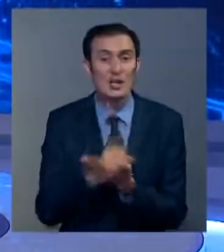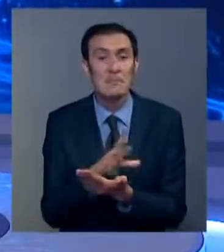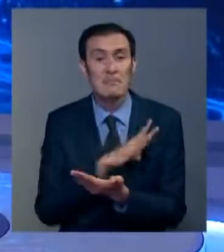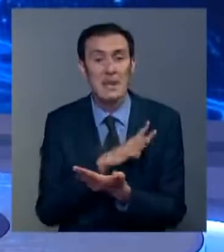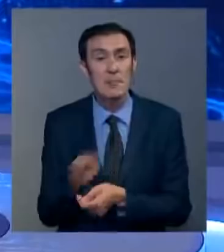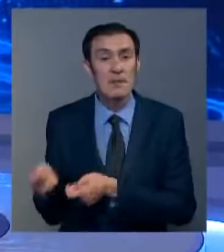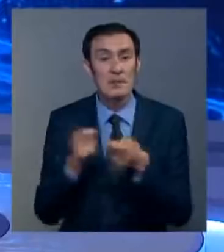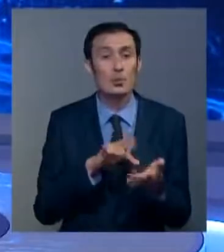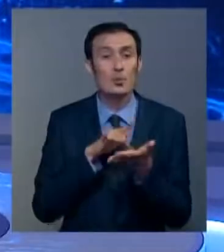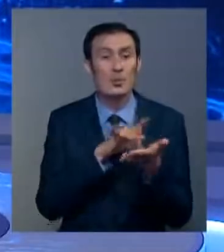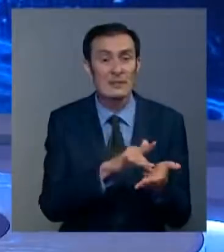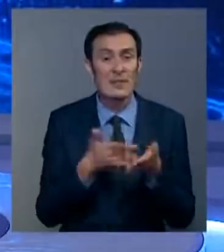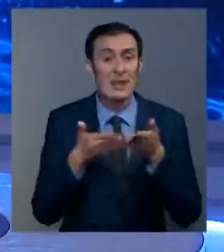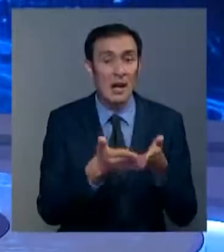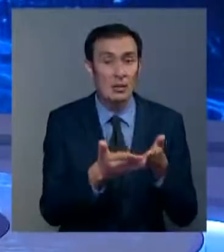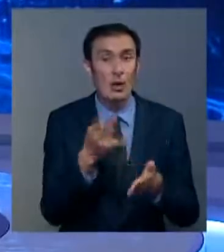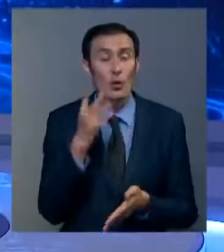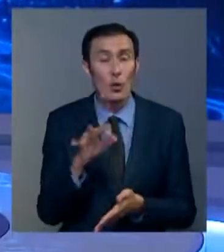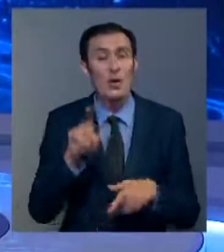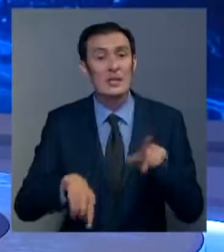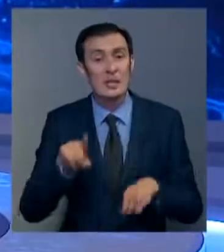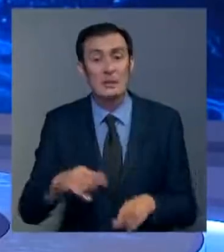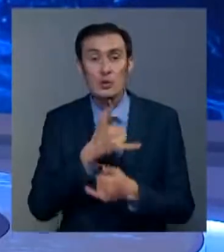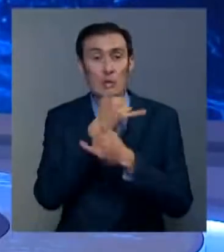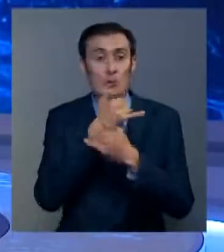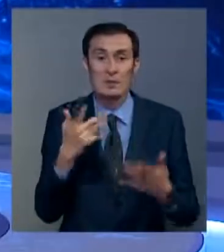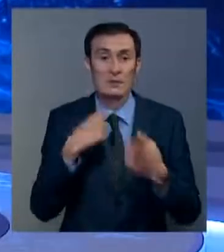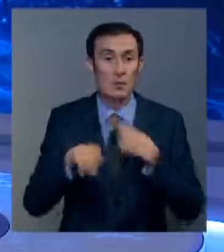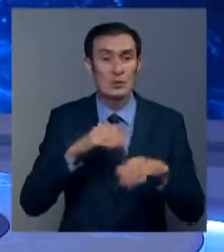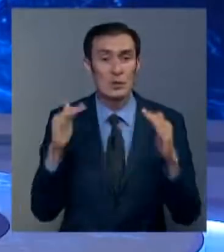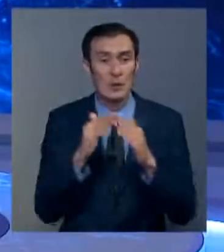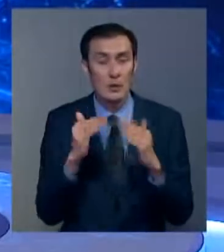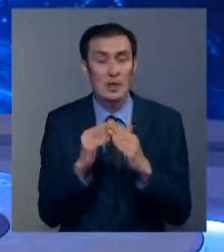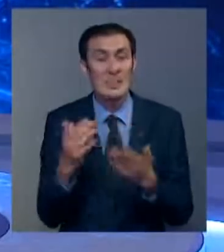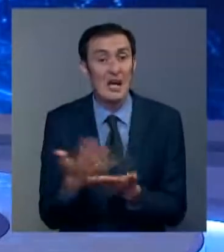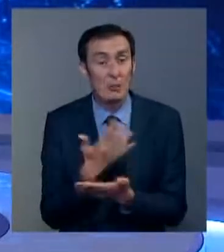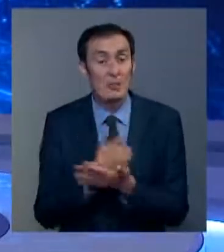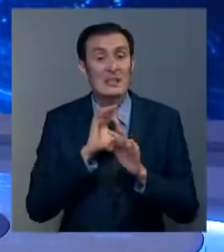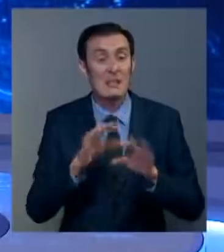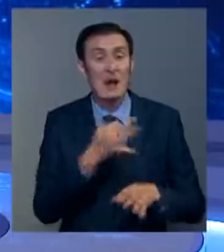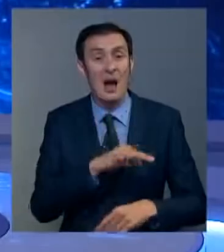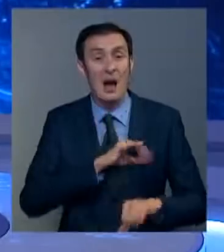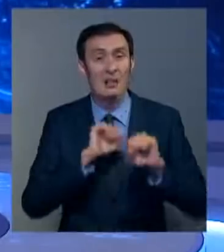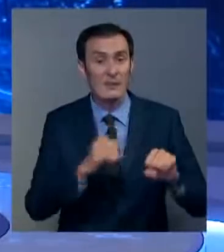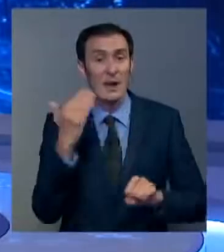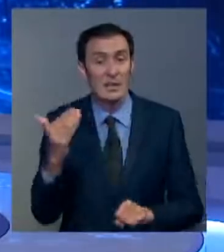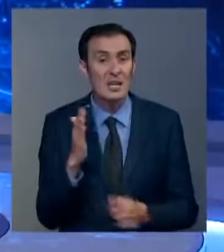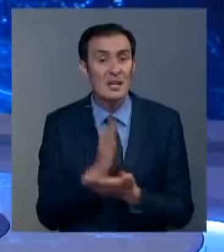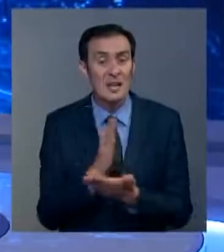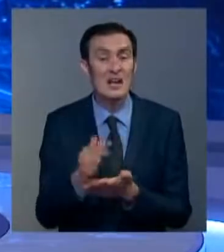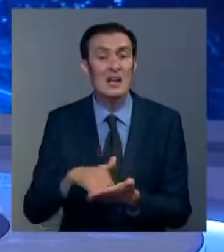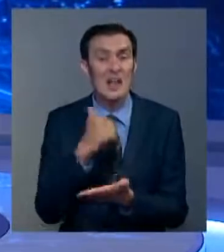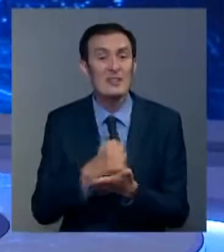перевозить туристов на яхте. Однако, некоторым так и не удалось вернуться домой с кучей денег. По словам адвокатов, именно они становятся